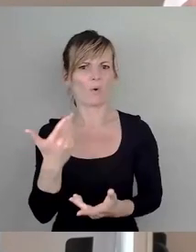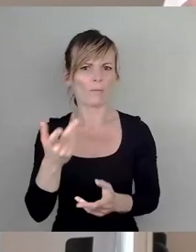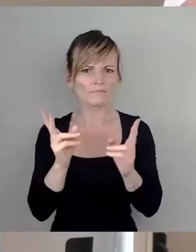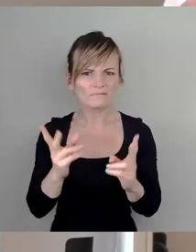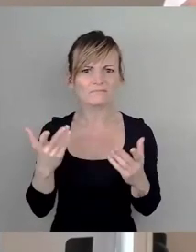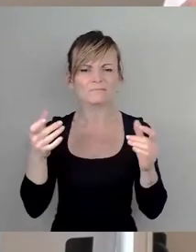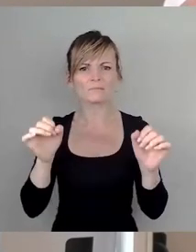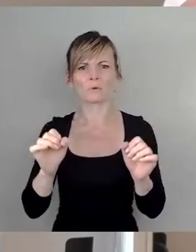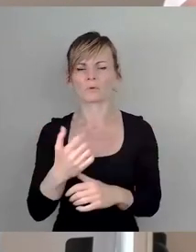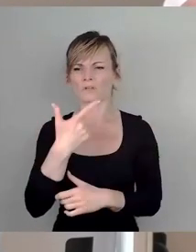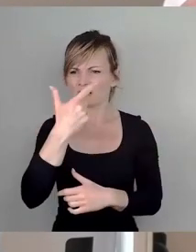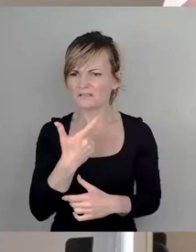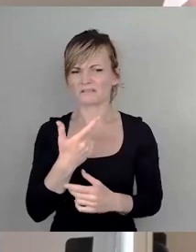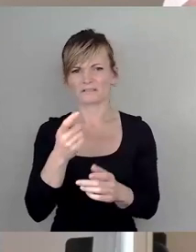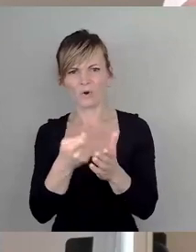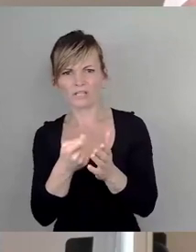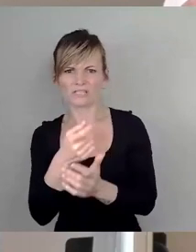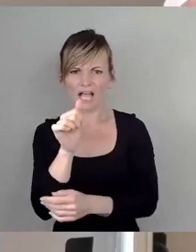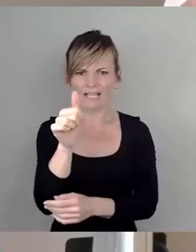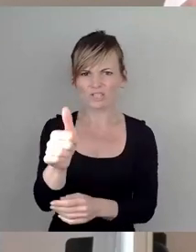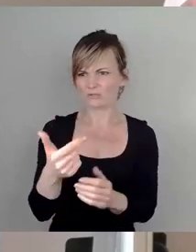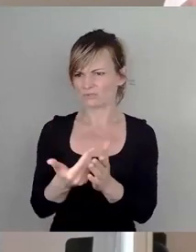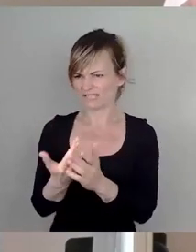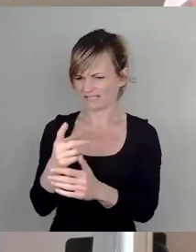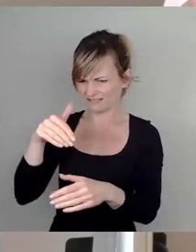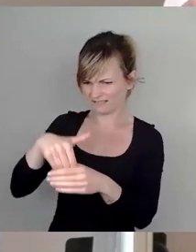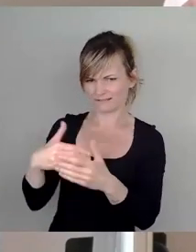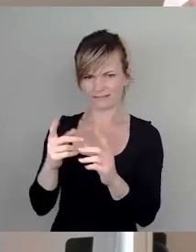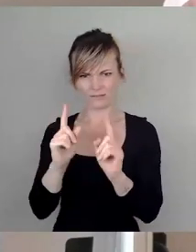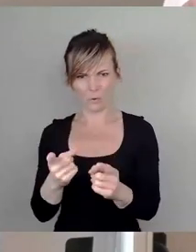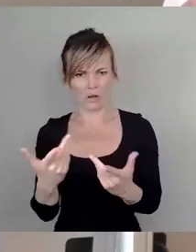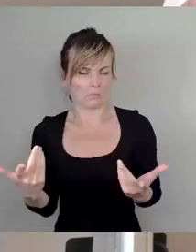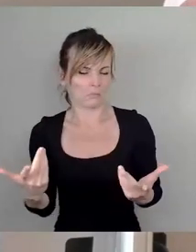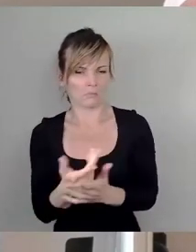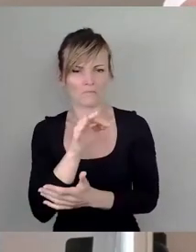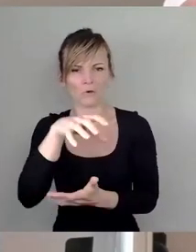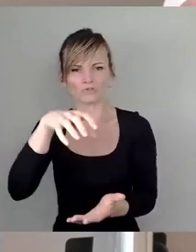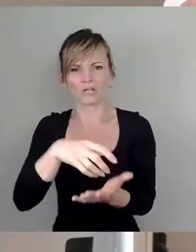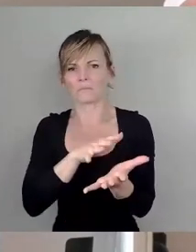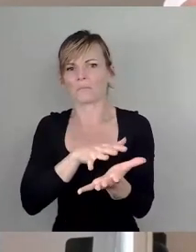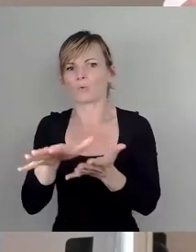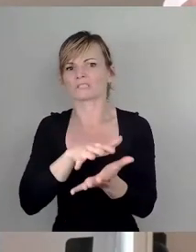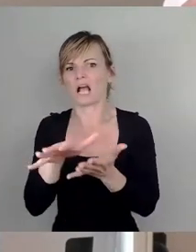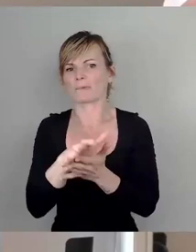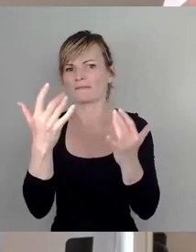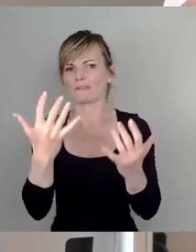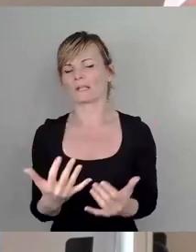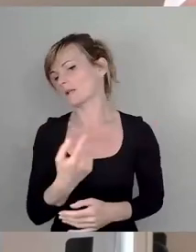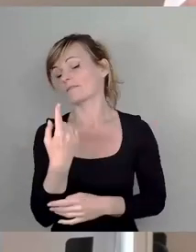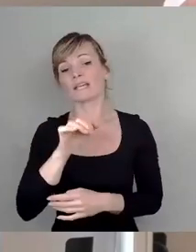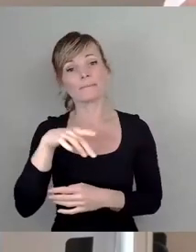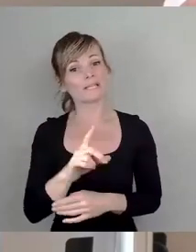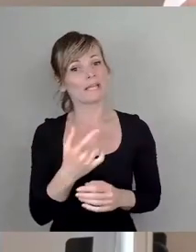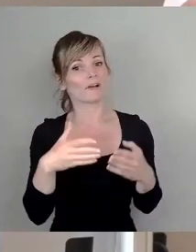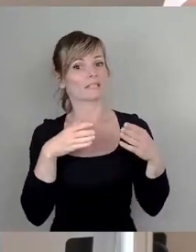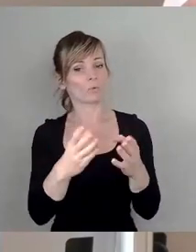seriöse Kostenschätzung, was denn dieses Anliegen eigentlich am Ende die Stadt kosten würde. Als SPD-Fraktion sind wir sehr klar positioniert zu dem ganzen Thema.